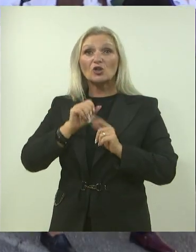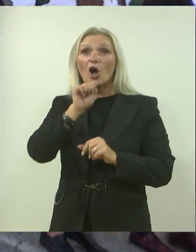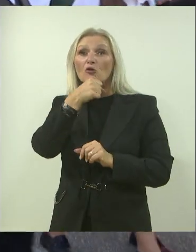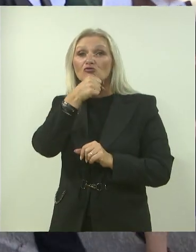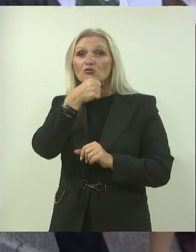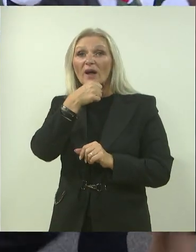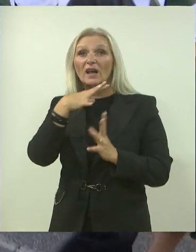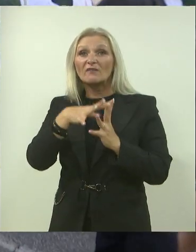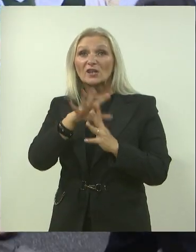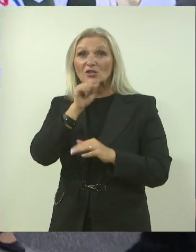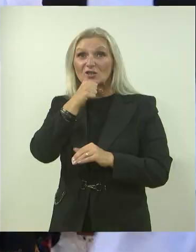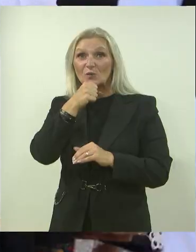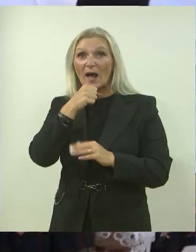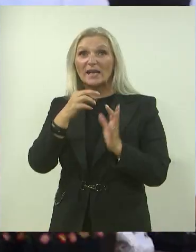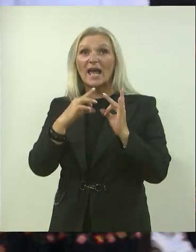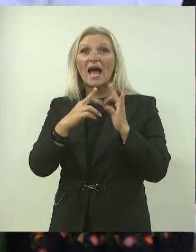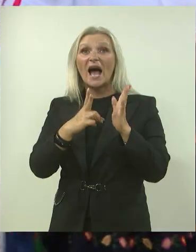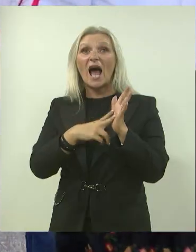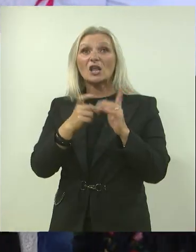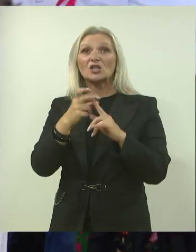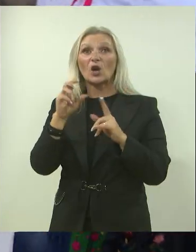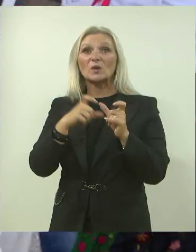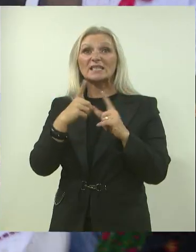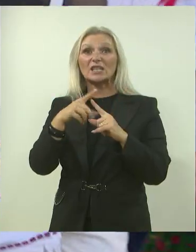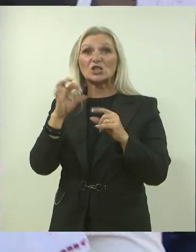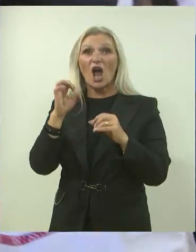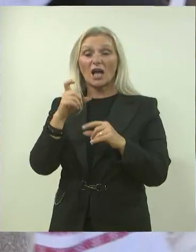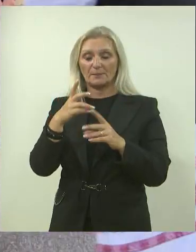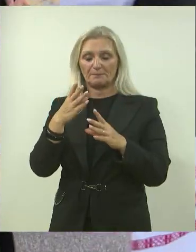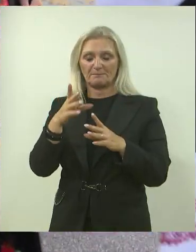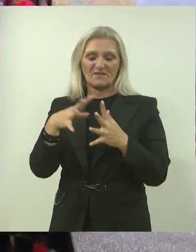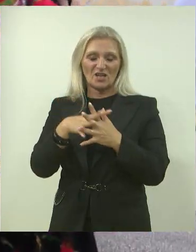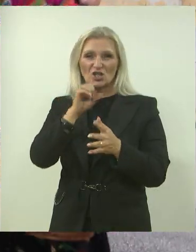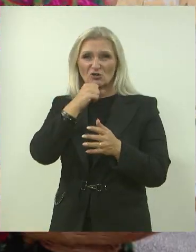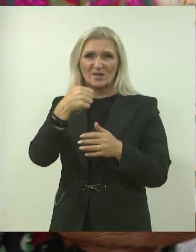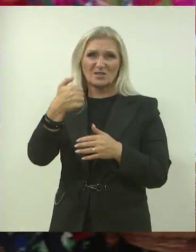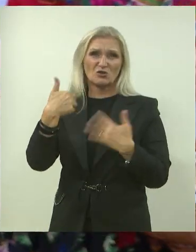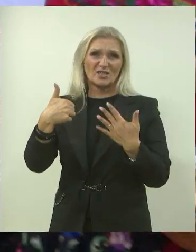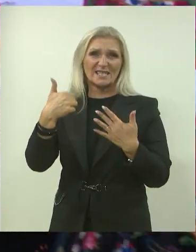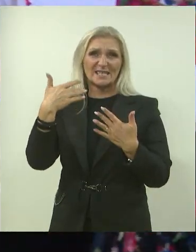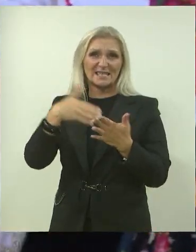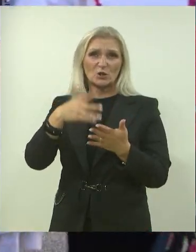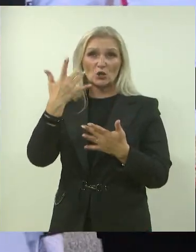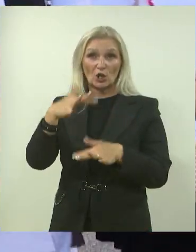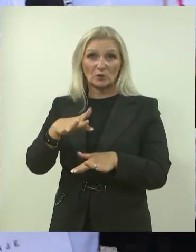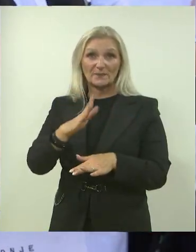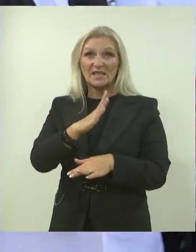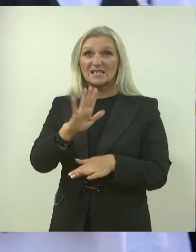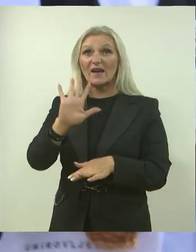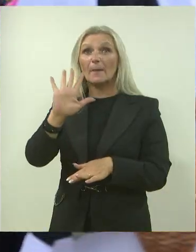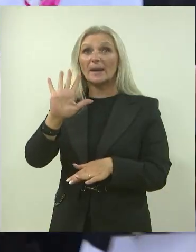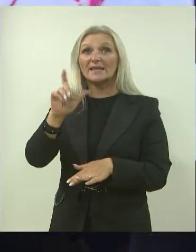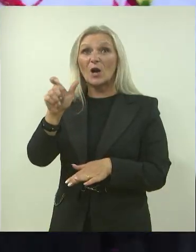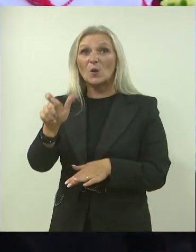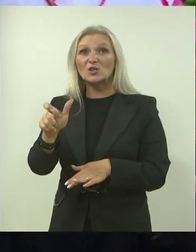županije Anđelko Stričak. Na podričju Varoždinske županije živi oko 160 tisuća ljudi. Od toga je svaka peta osoba